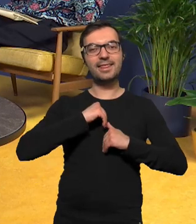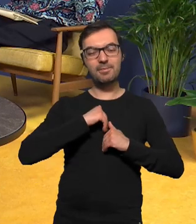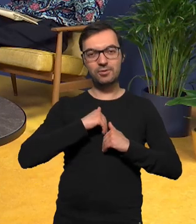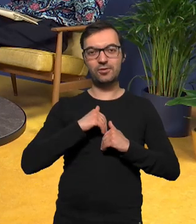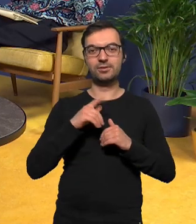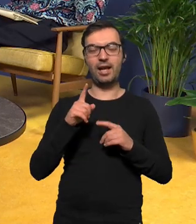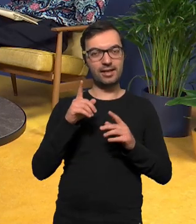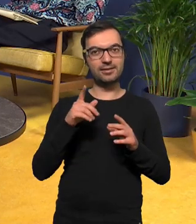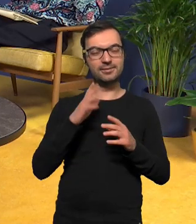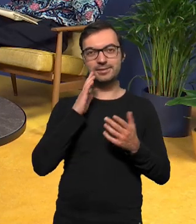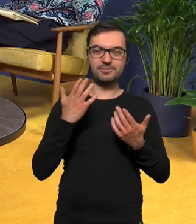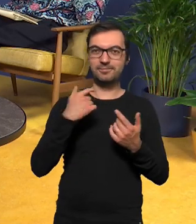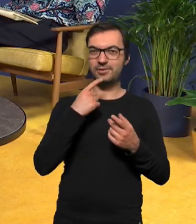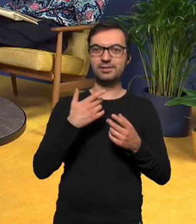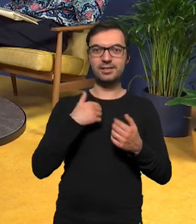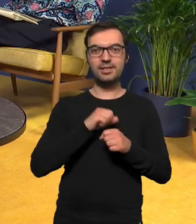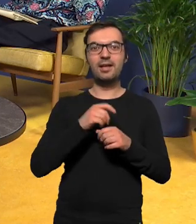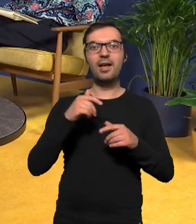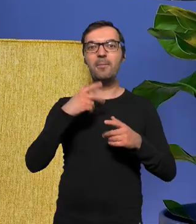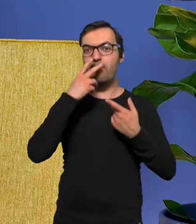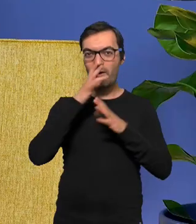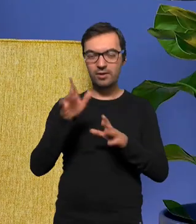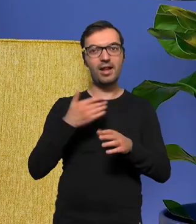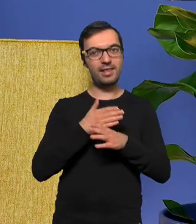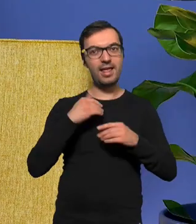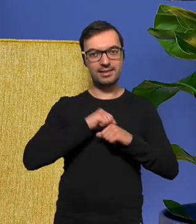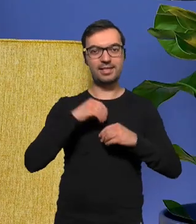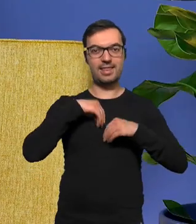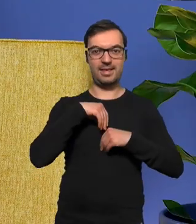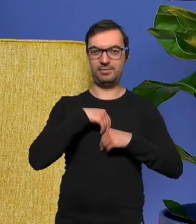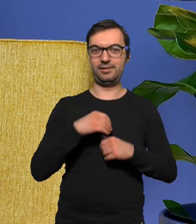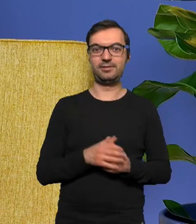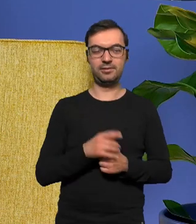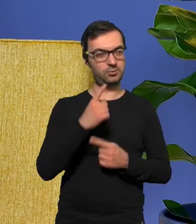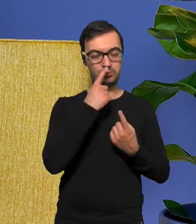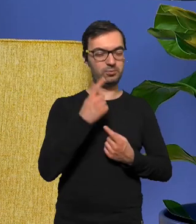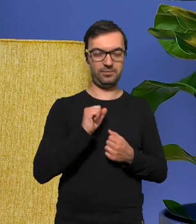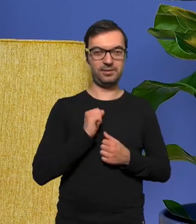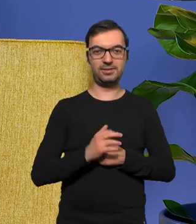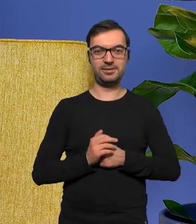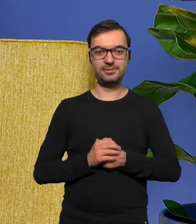straty dla tej intymności nie wiem jak nazwać ten paradoks super super to nazwałaś ten paradoks